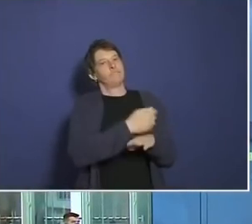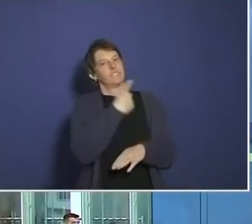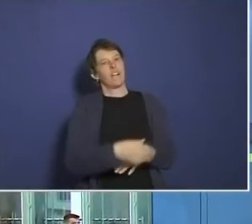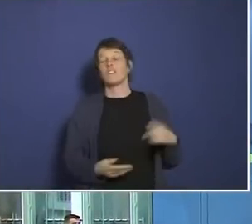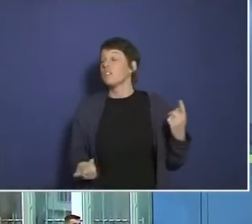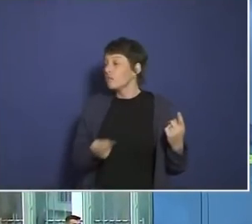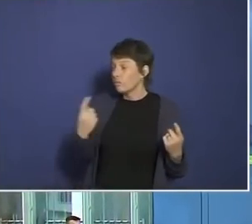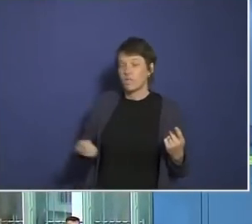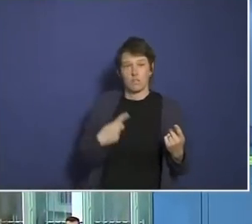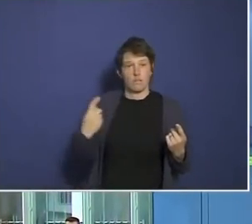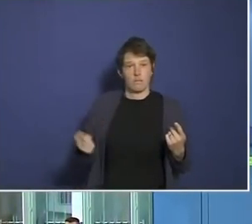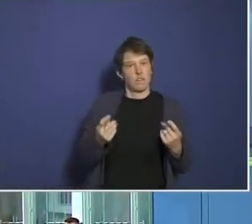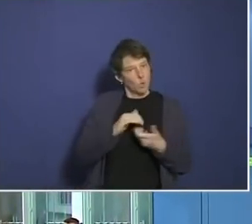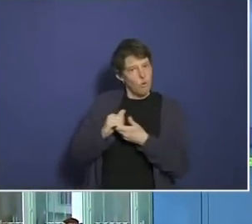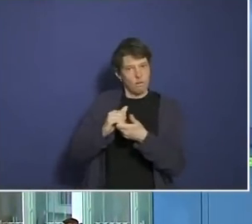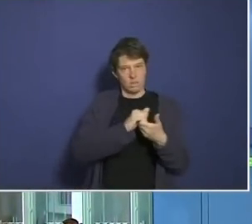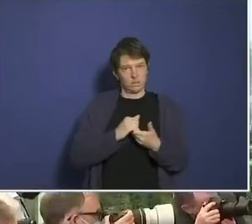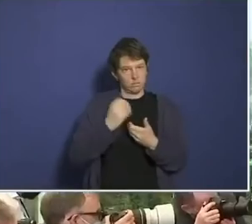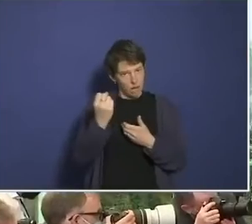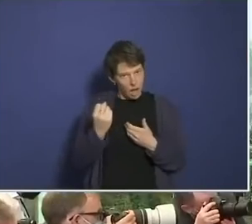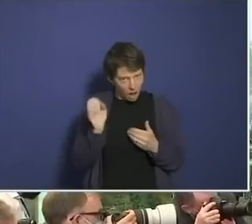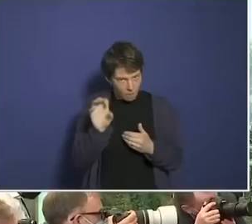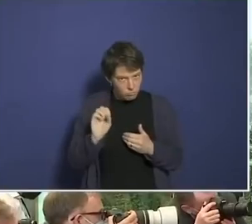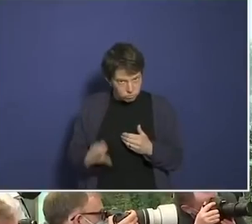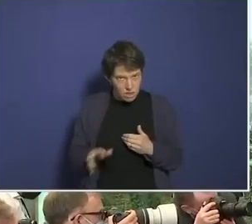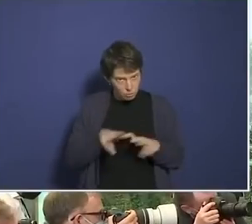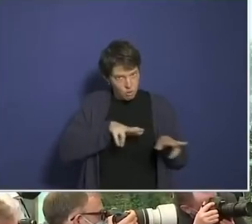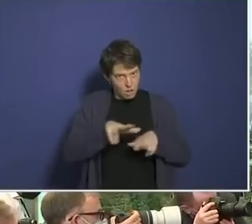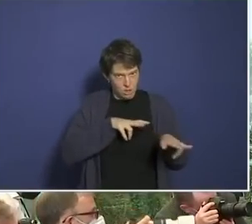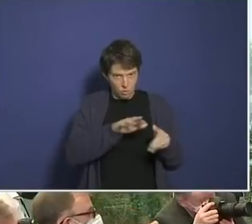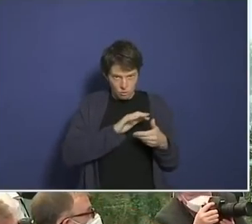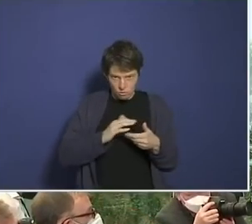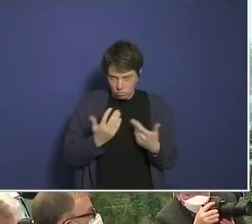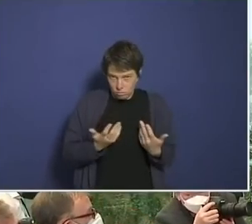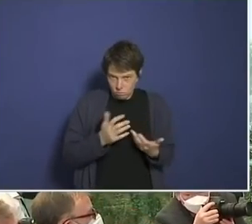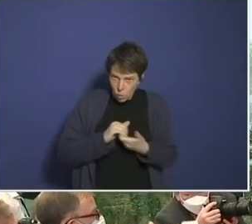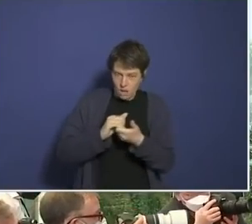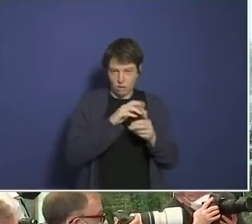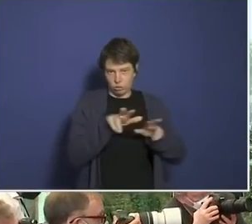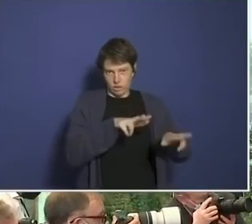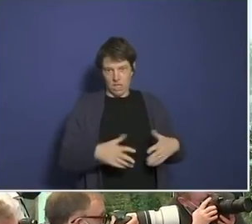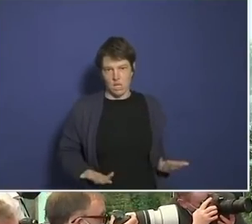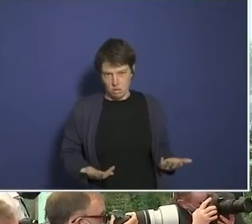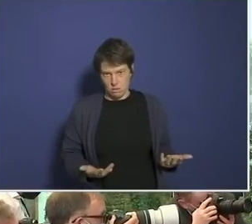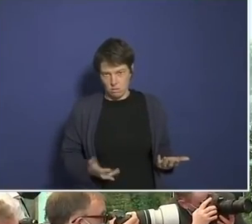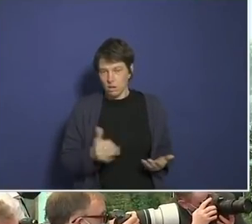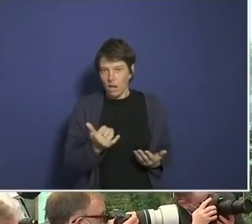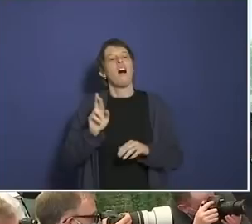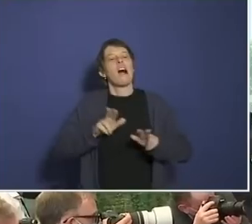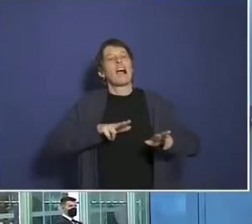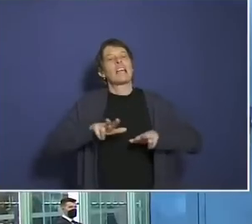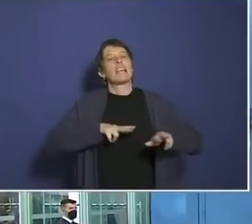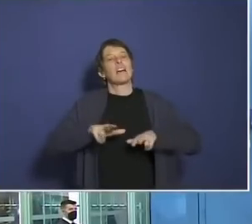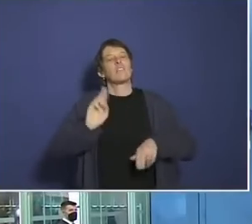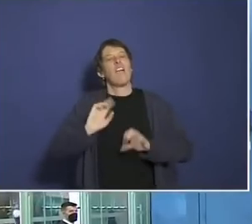eigentlich wissen als Journalist, Jung, auch wenn man jung und naiv ist. Und natürlich, wissen Sie es, und natürlich ist es wieder Agitation, die hier betrieben wird.